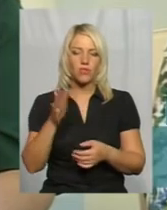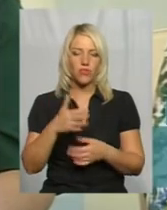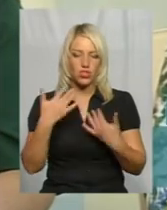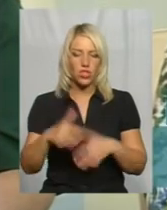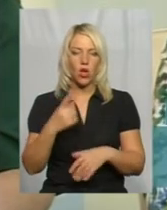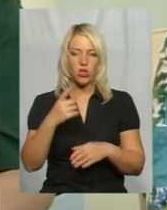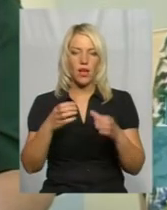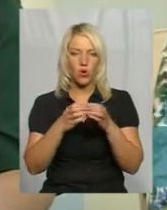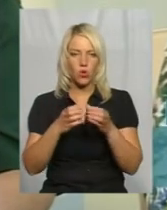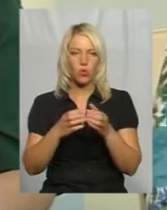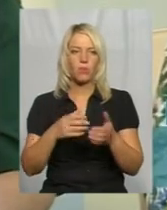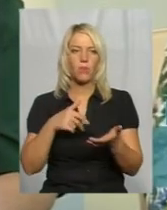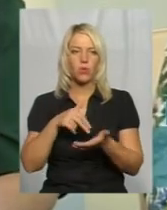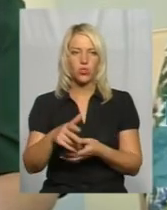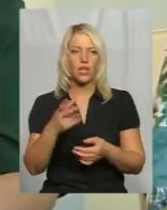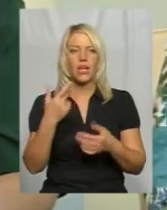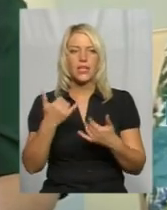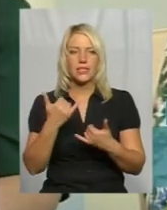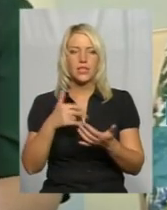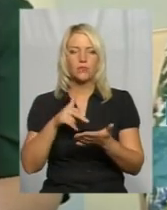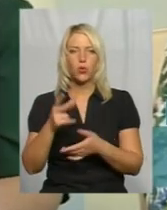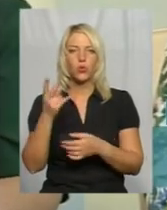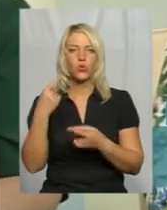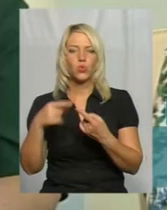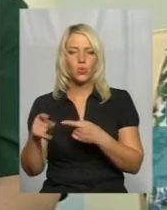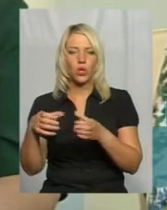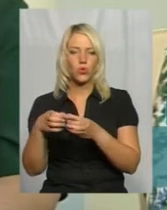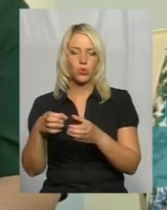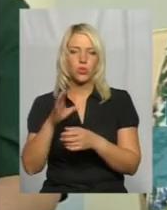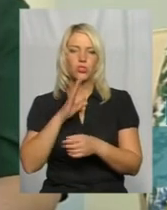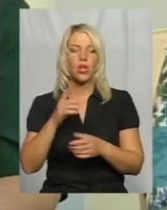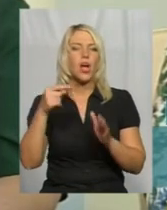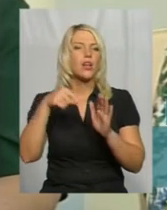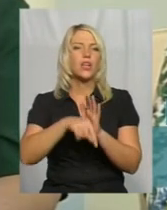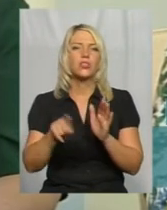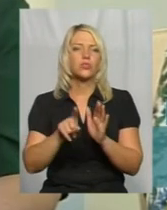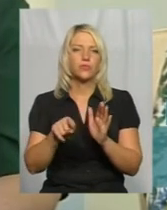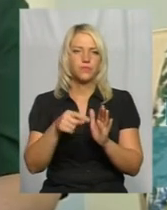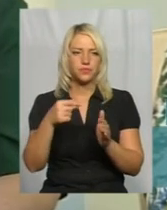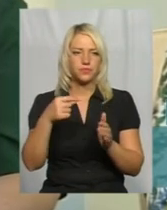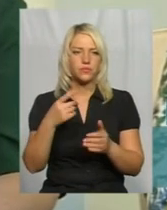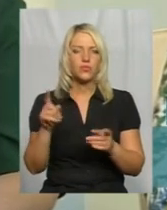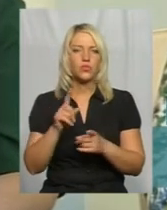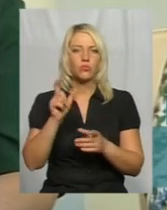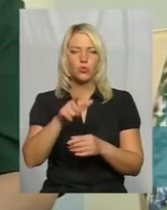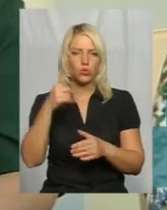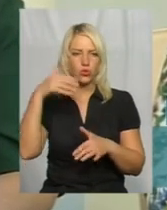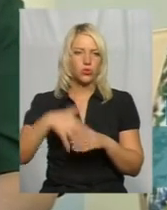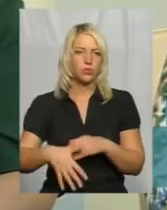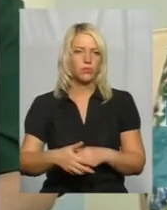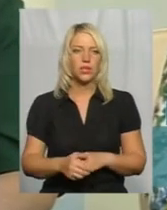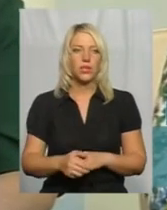і зараз проходить інша група жінок. І буквально стесло, але про її суть, щоб глядачі зрозуміли, якщо хтось має таку потребу.